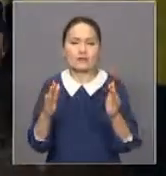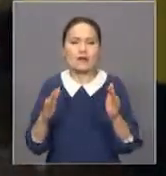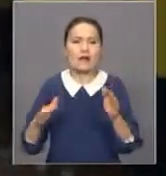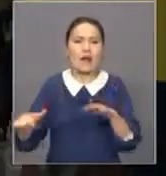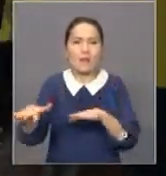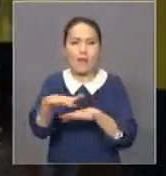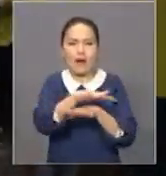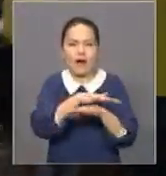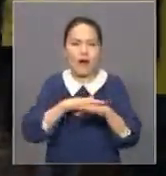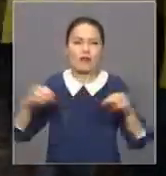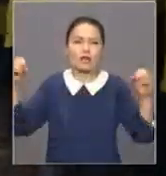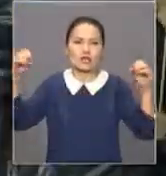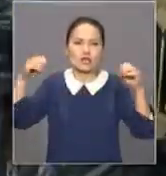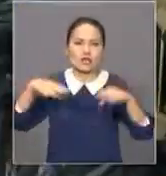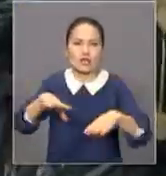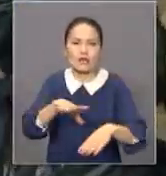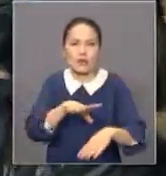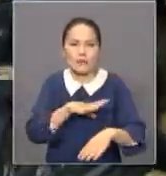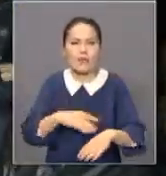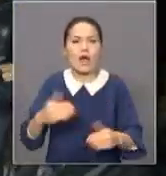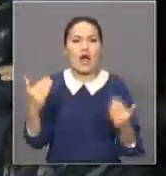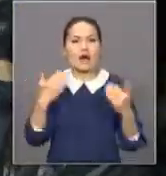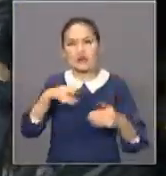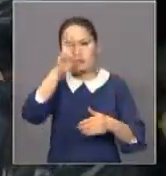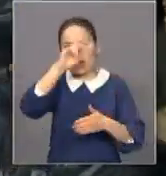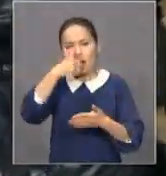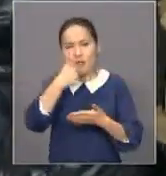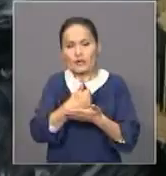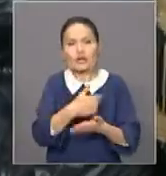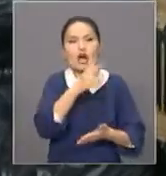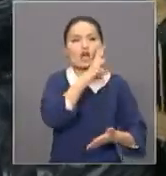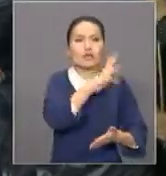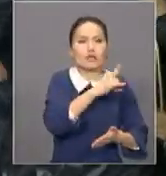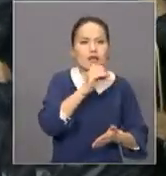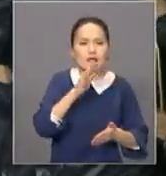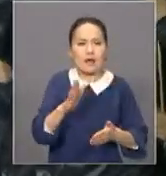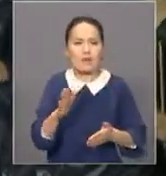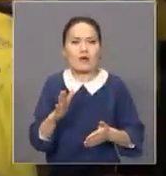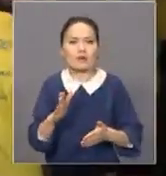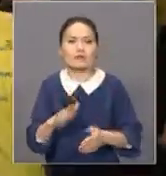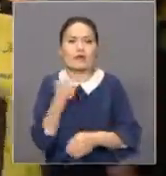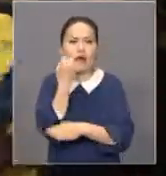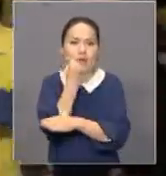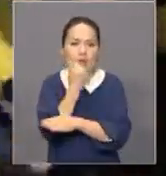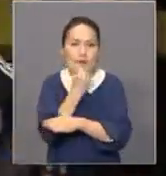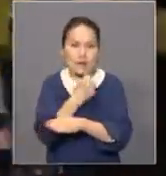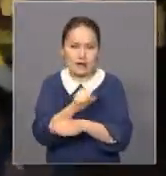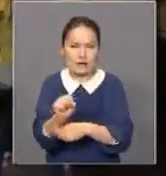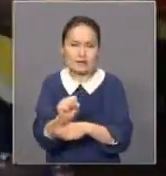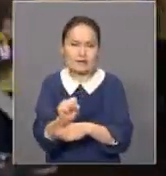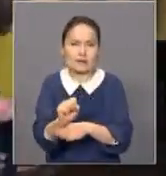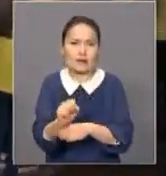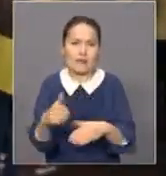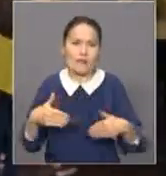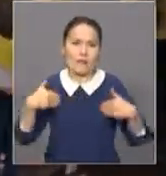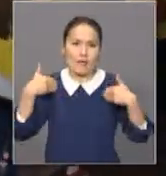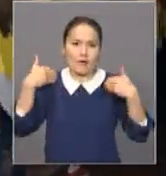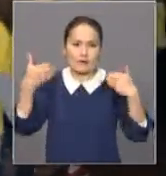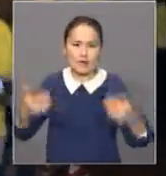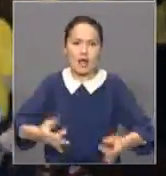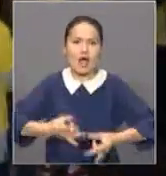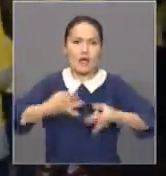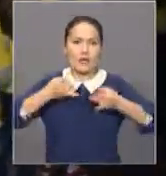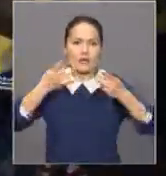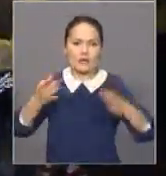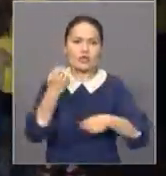дүбірлі дудада алдынала бол жам бойынша қазіргі мемлекет башысы Нұрсултан Азарбаевтың қос қарсыласына найқын көрсеткішпен басым түсіп,